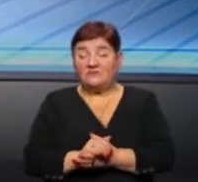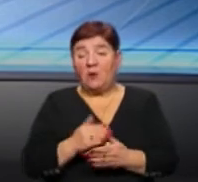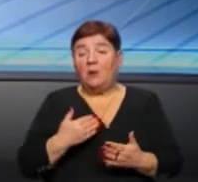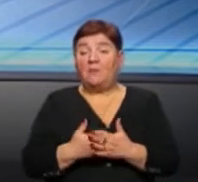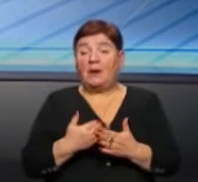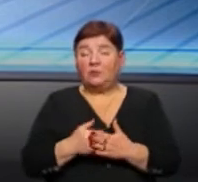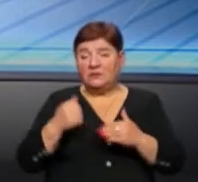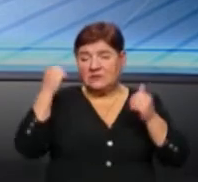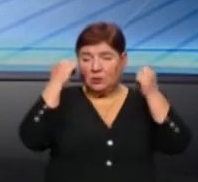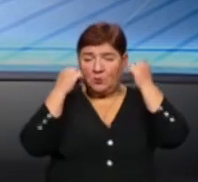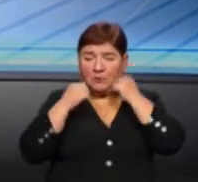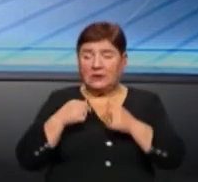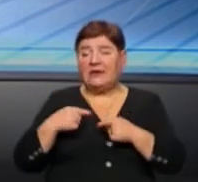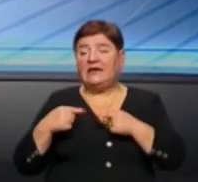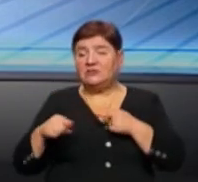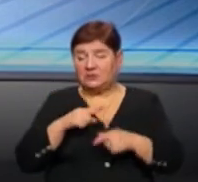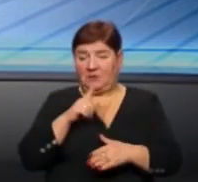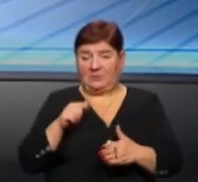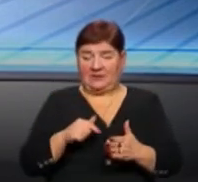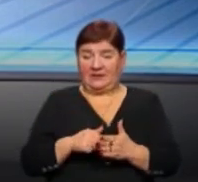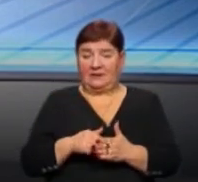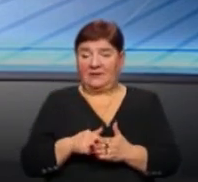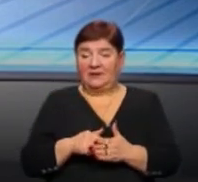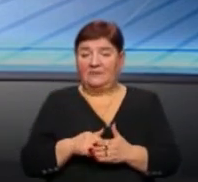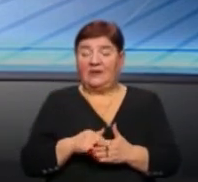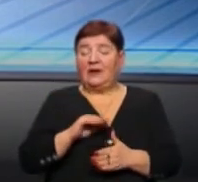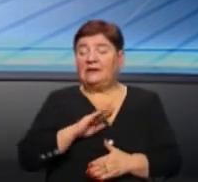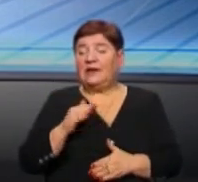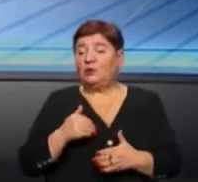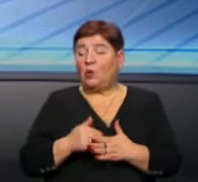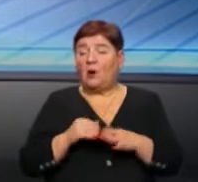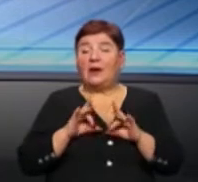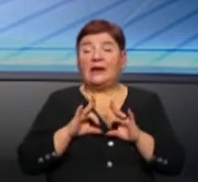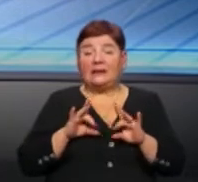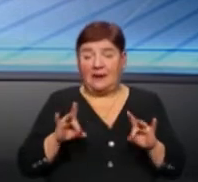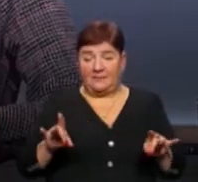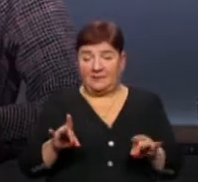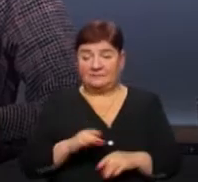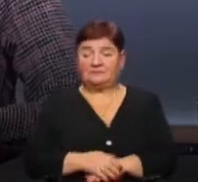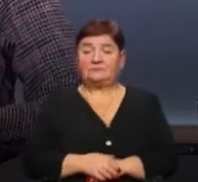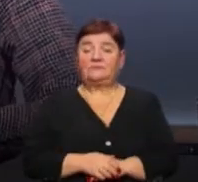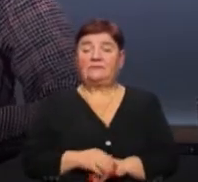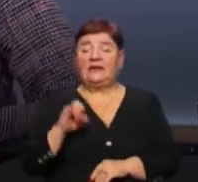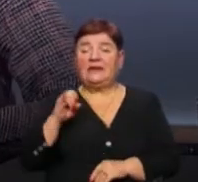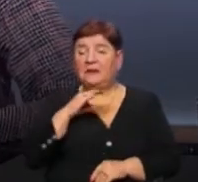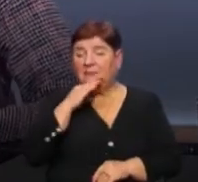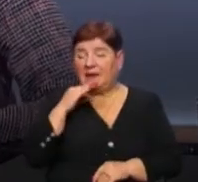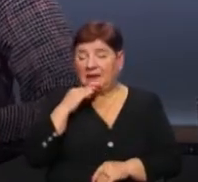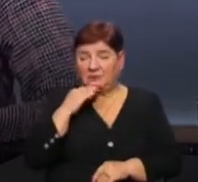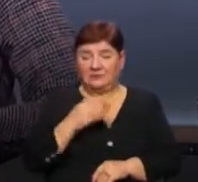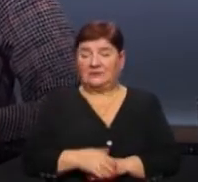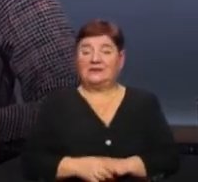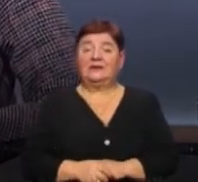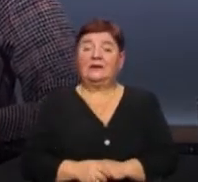мабуть, заклопотане іншими питаннями Не до реклами, не до якості реклами, багато не до